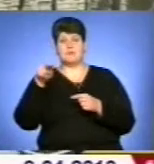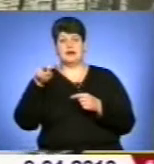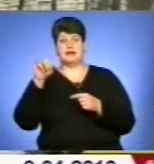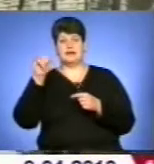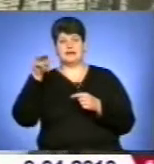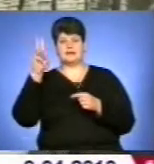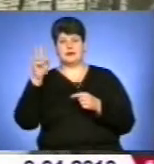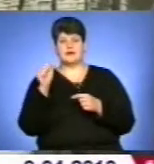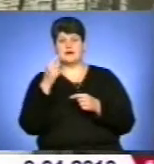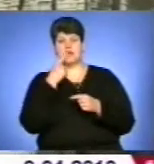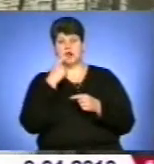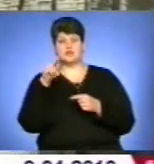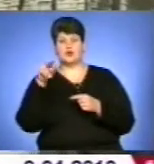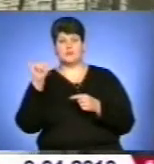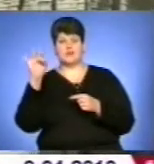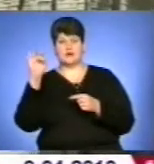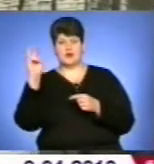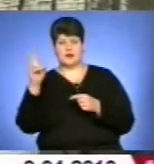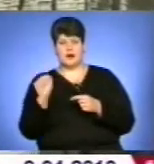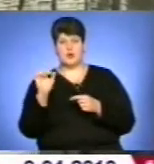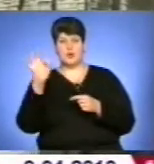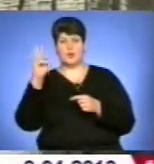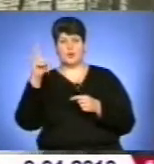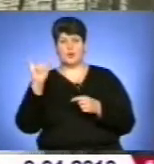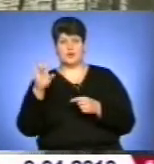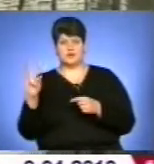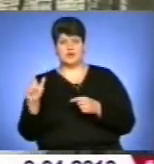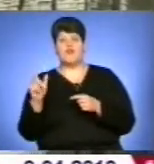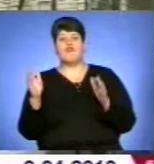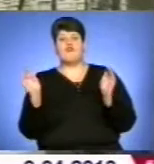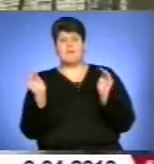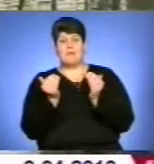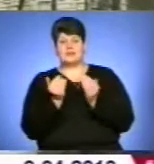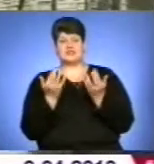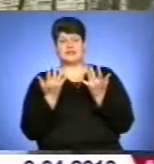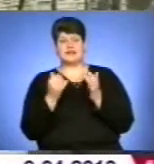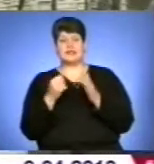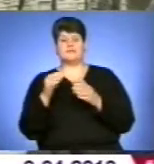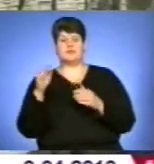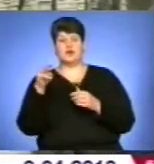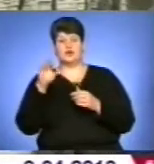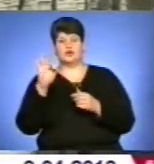краснопірка, окунь, менші кількості, товстолоб,